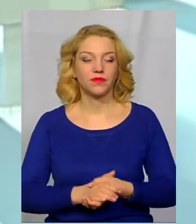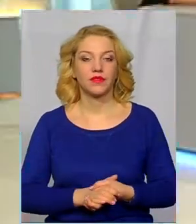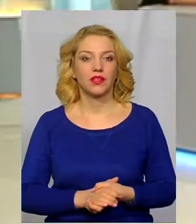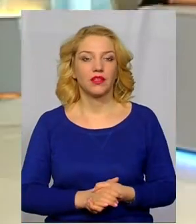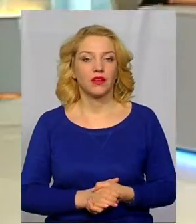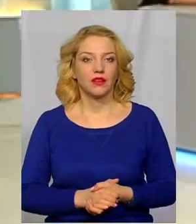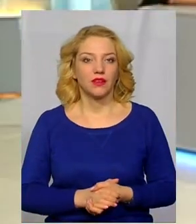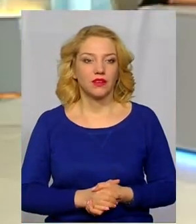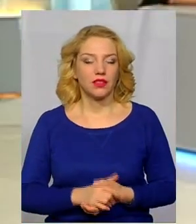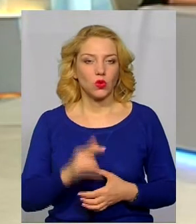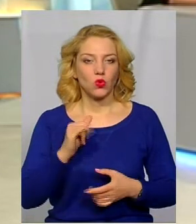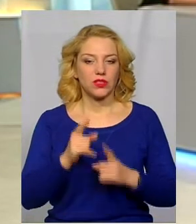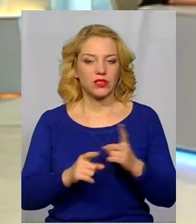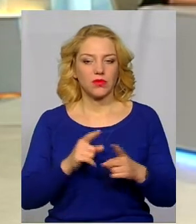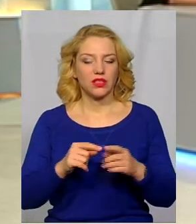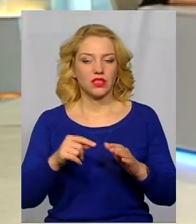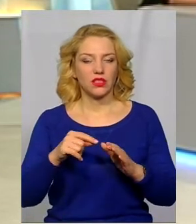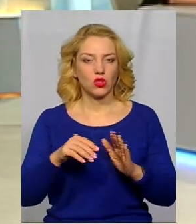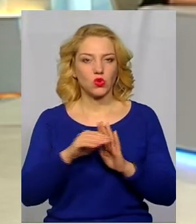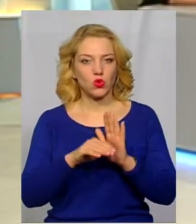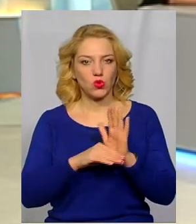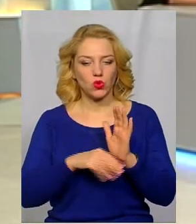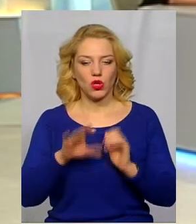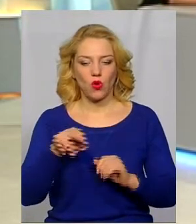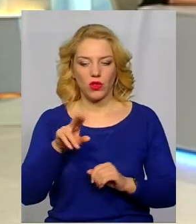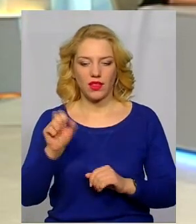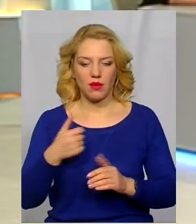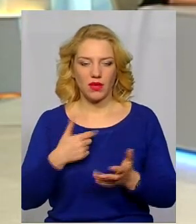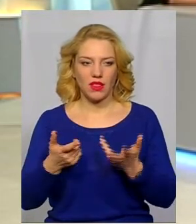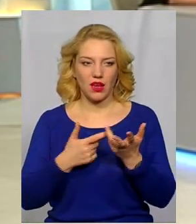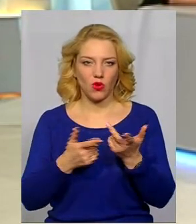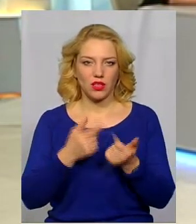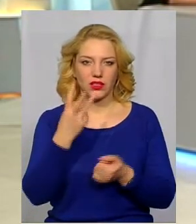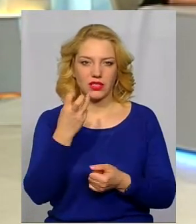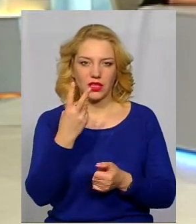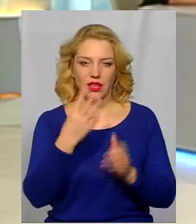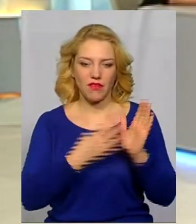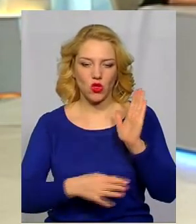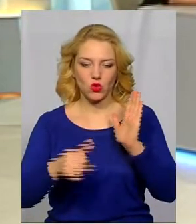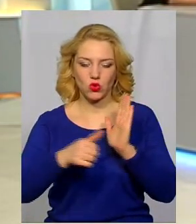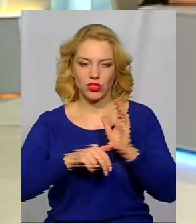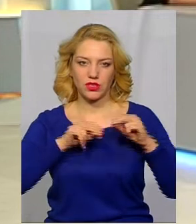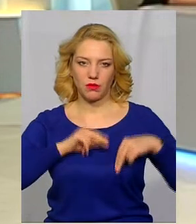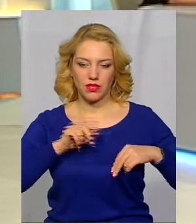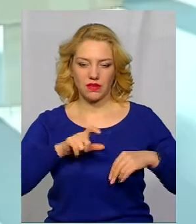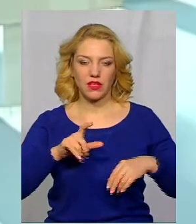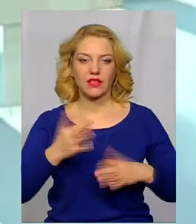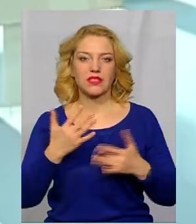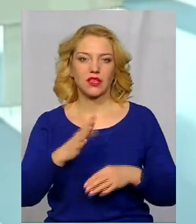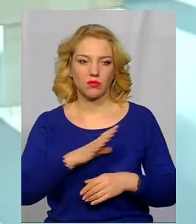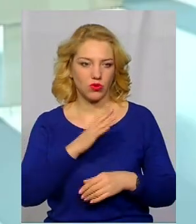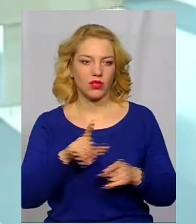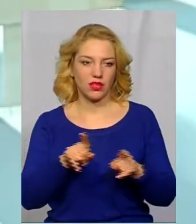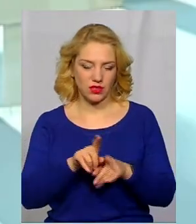І у зміненій структурі ОДА нарахували ми 396 працівників. А скільки було? Так само і було, ми не